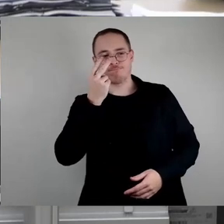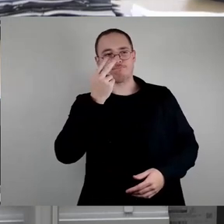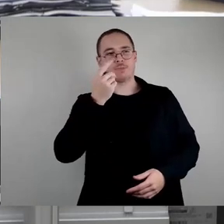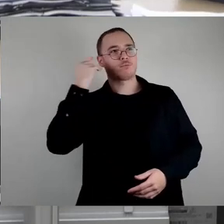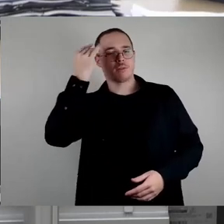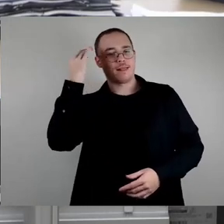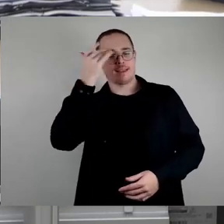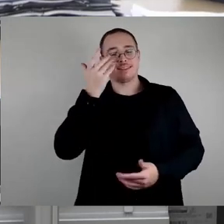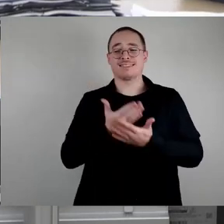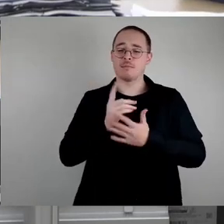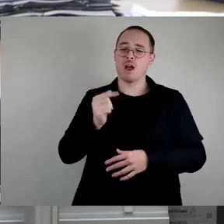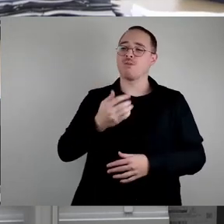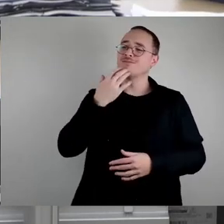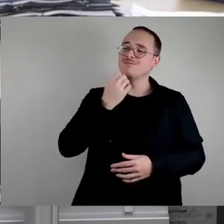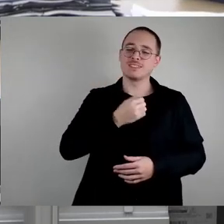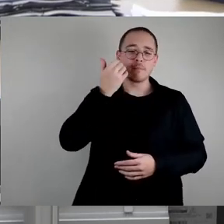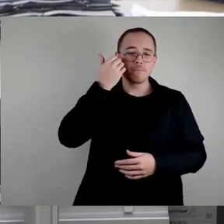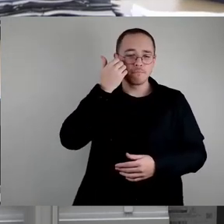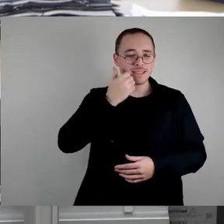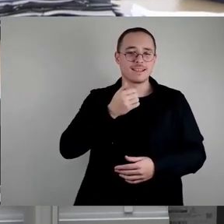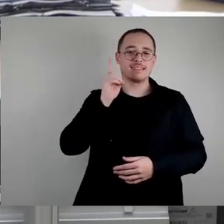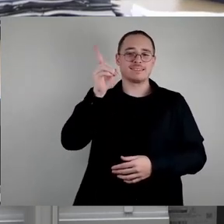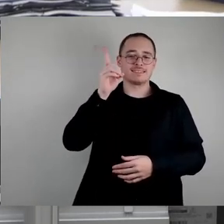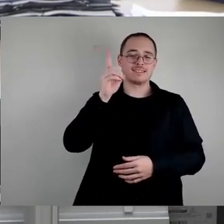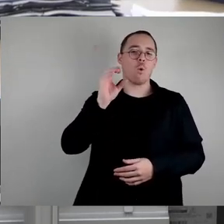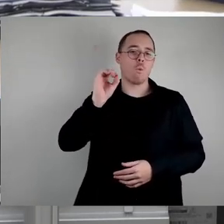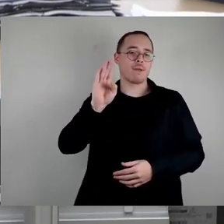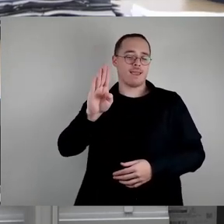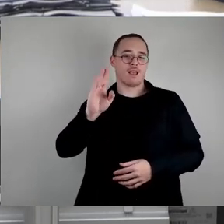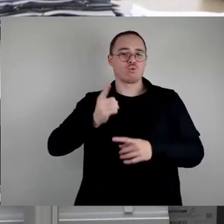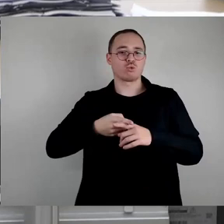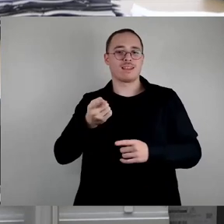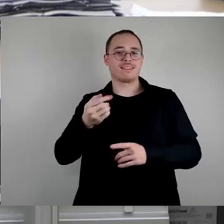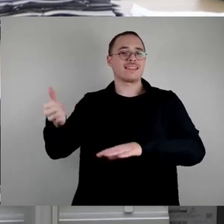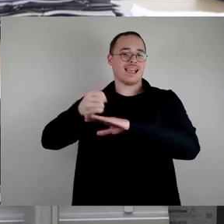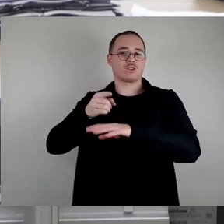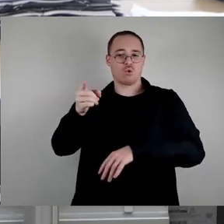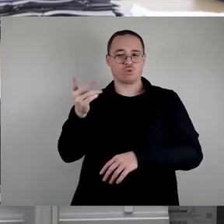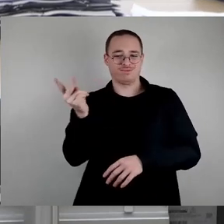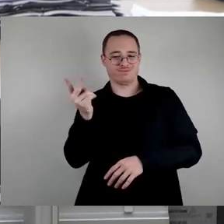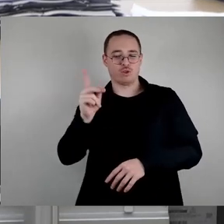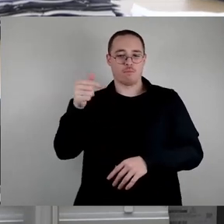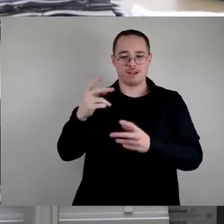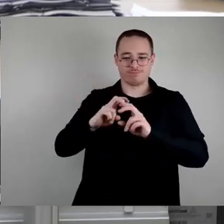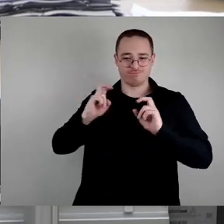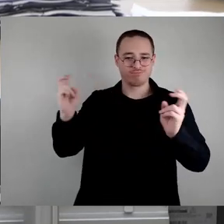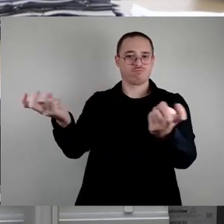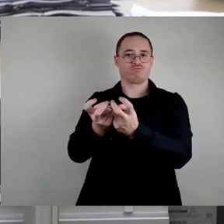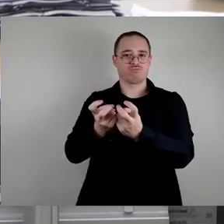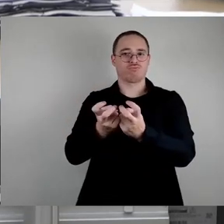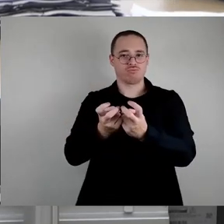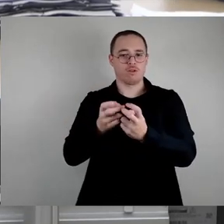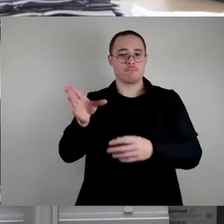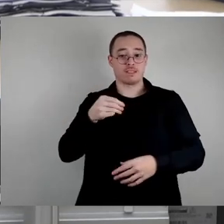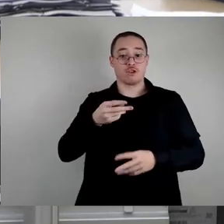dass entsprechend der Runden, die es in 2022 zumindest gab, wir uns auch wieder zusammensetzen als Stadtrat mit den Stadtbezirksamtsleitern,